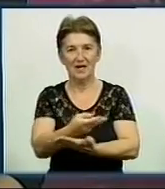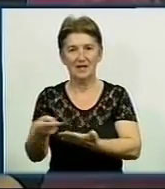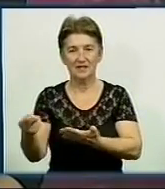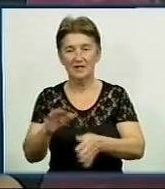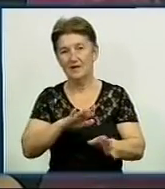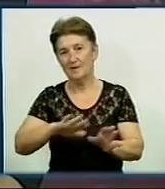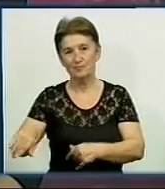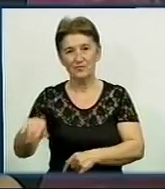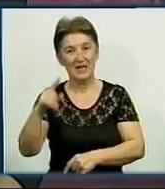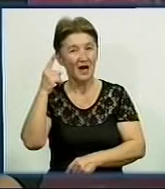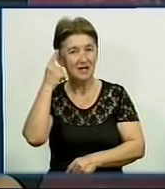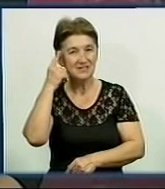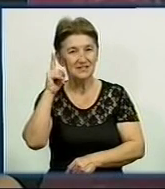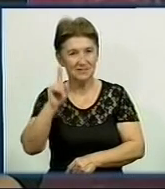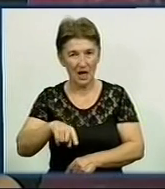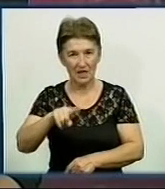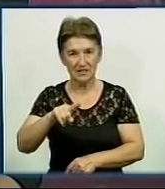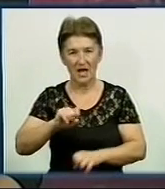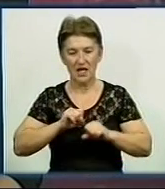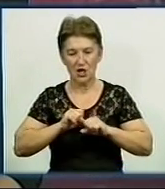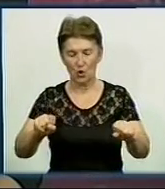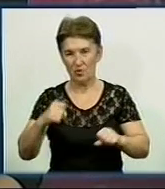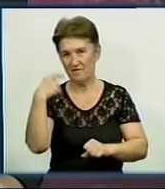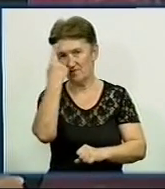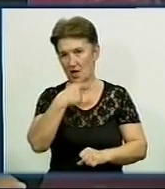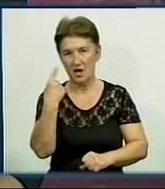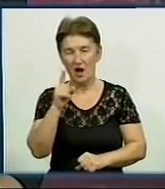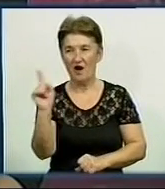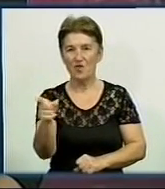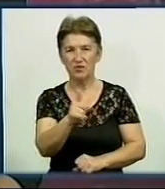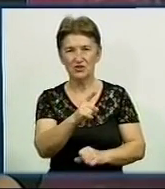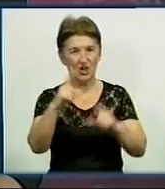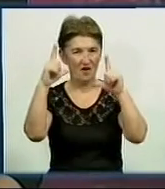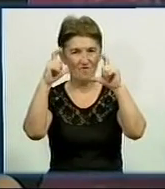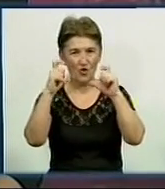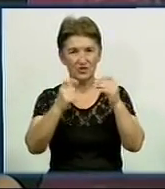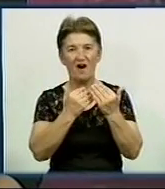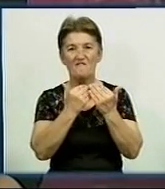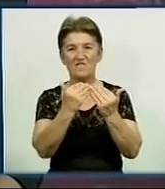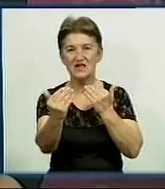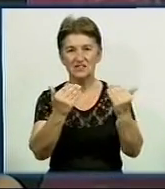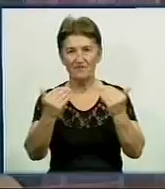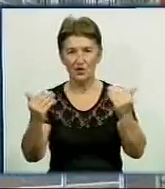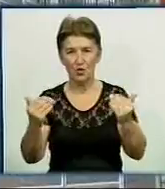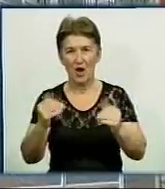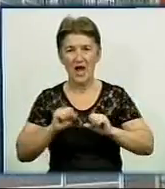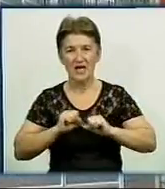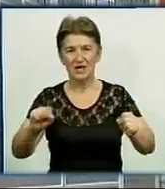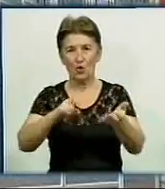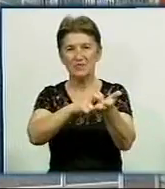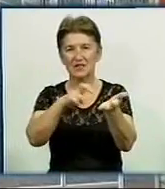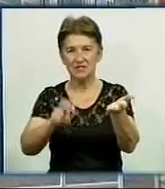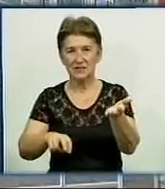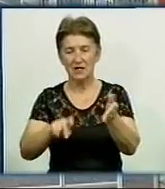Знати героїв в обличчя. На центральній вулиці Кіровограда облаштували фотовиставку, присвячену героям-десантникам. Більше двох сотень